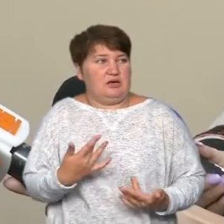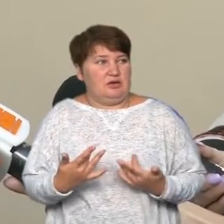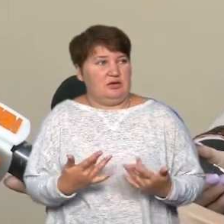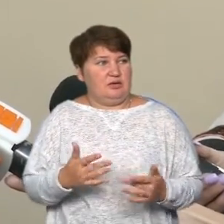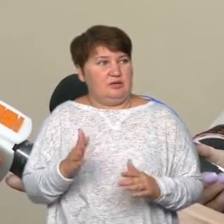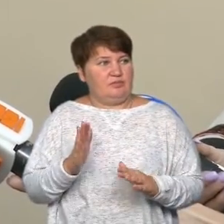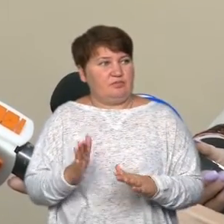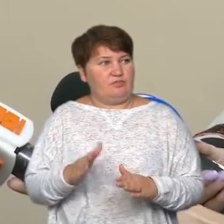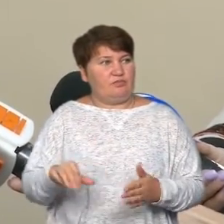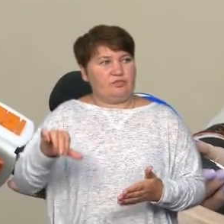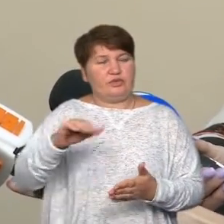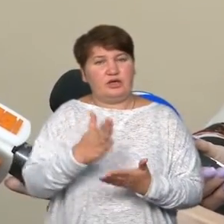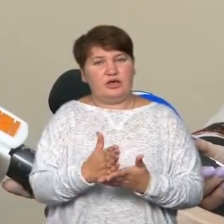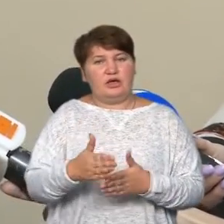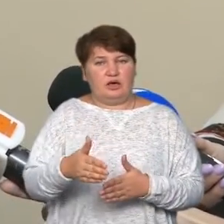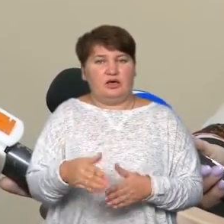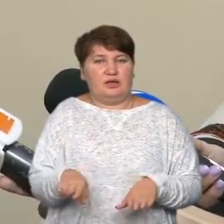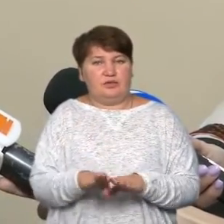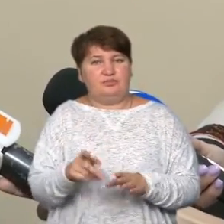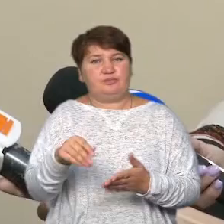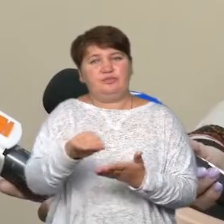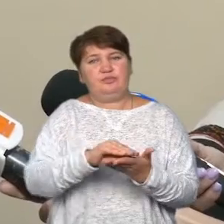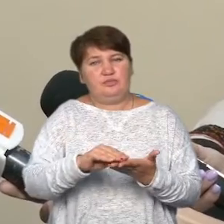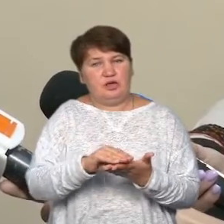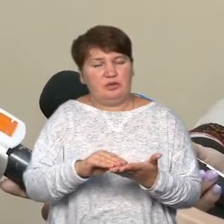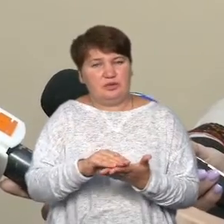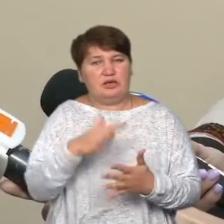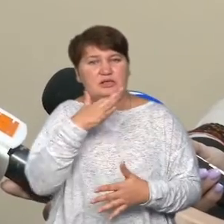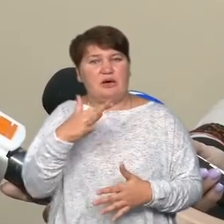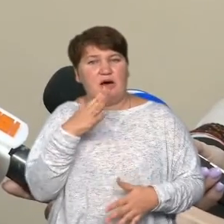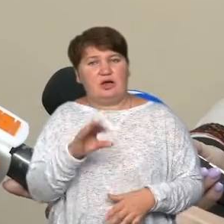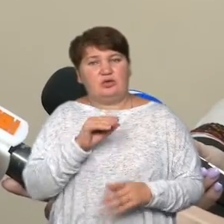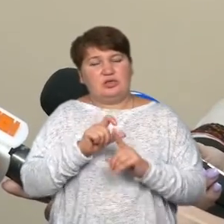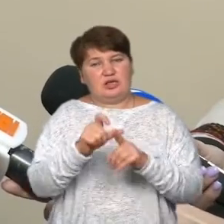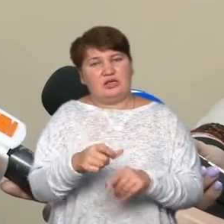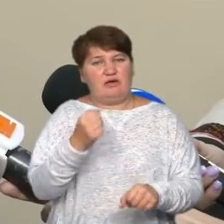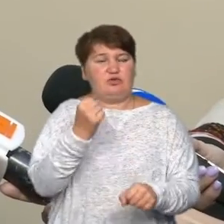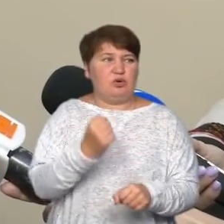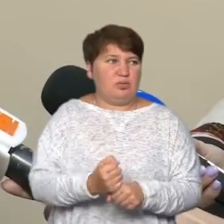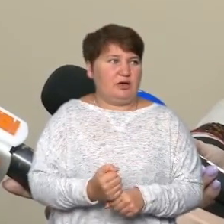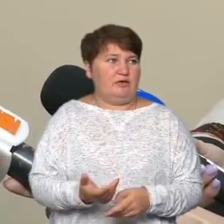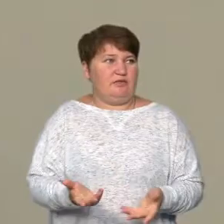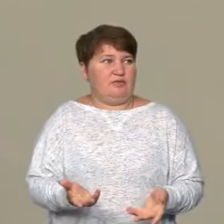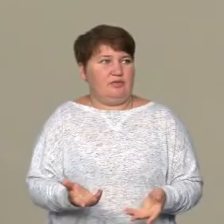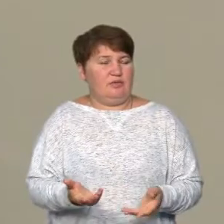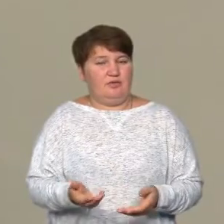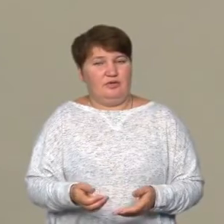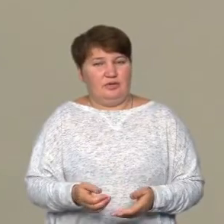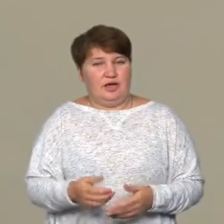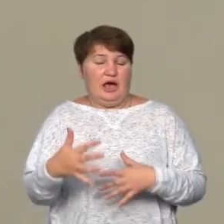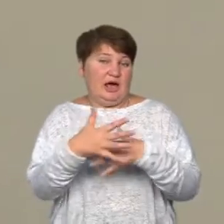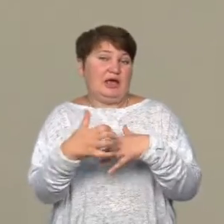переступаю поріг з репетиції, думаю, там забагато сказав, зробив, когось подіргав лишній раз. Кіт,